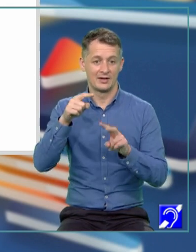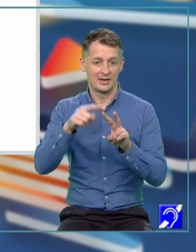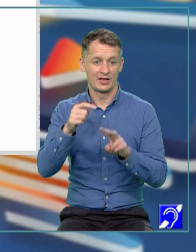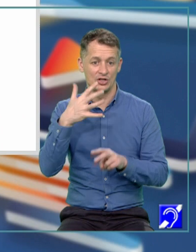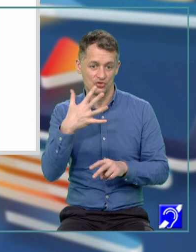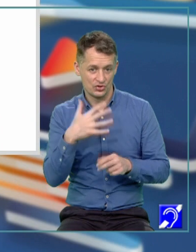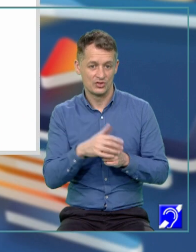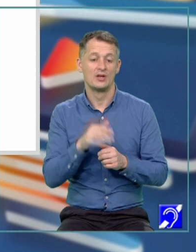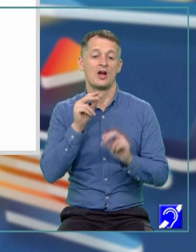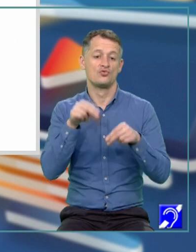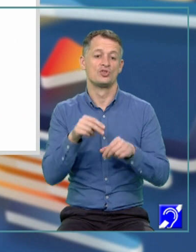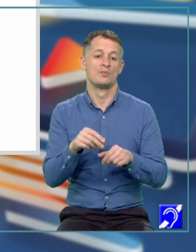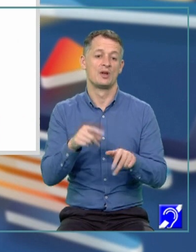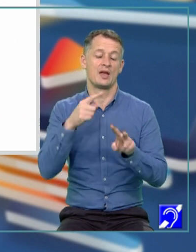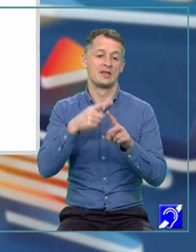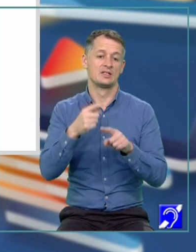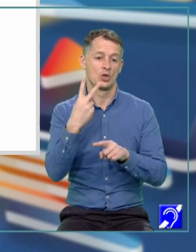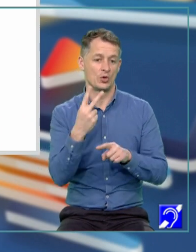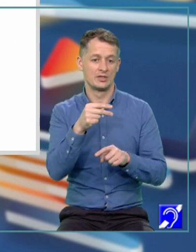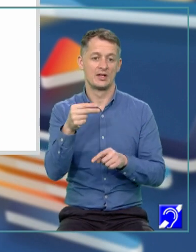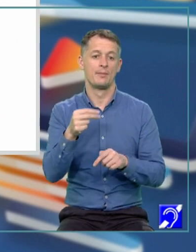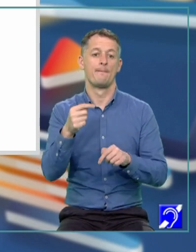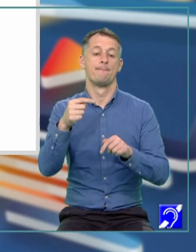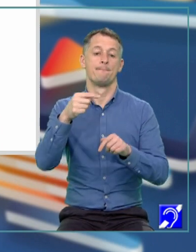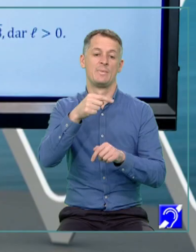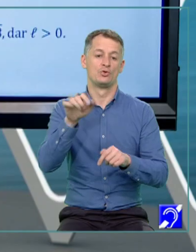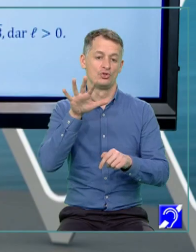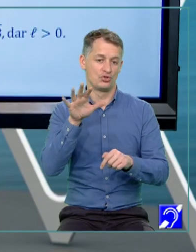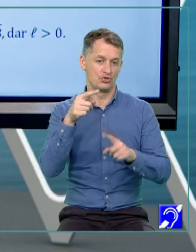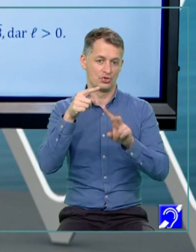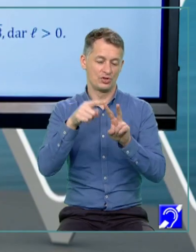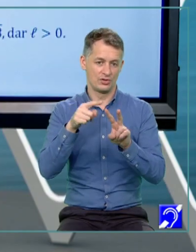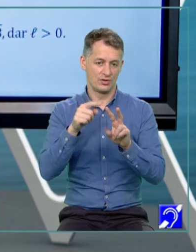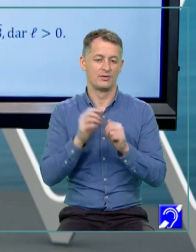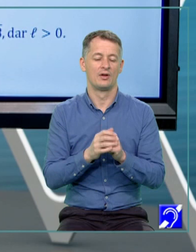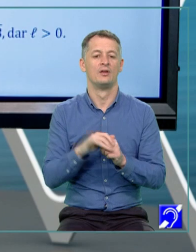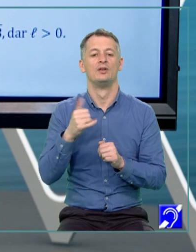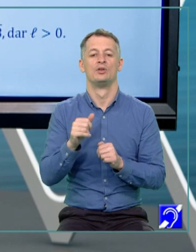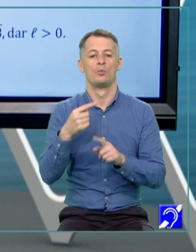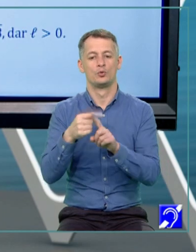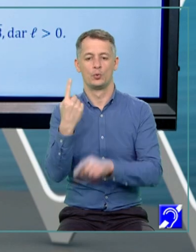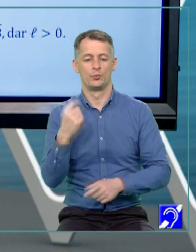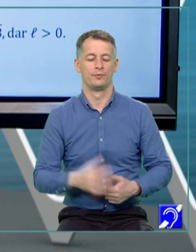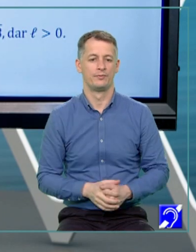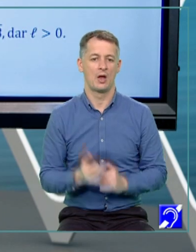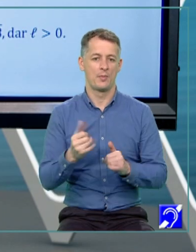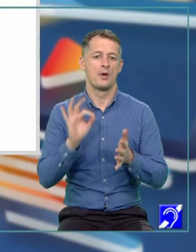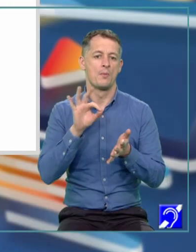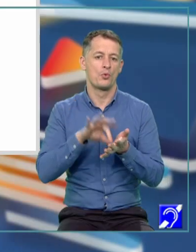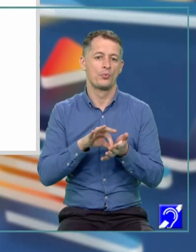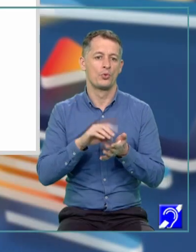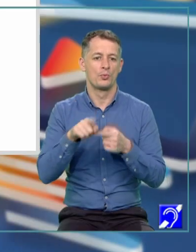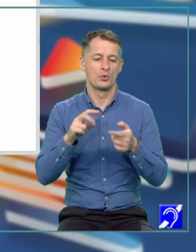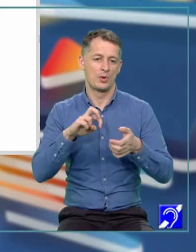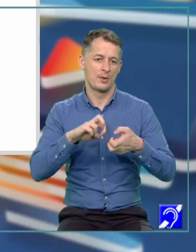X2 este egal cu minus radical din 5 plus 1. Acum propunem următoarea problemă.